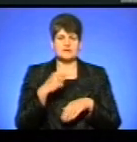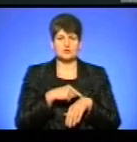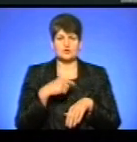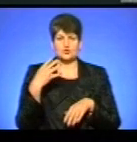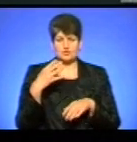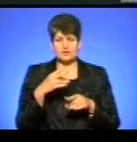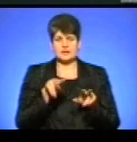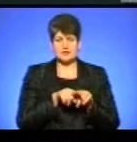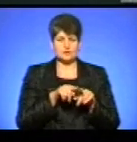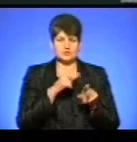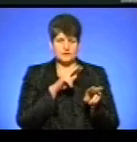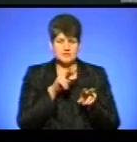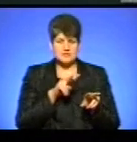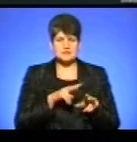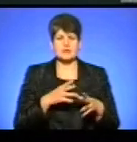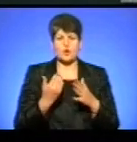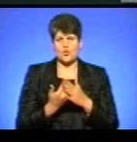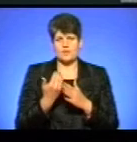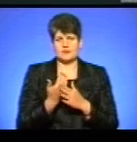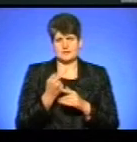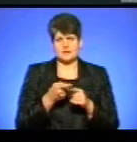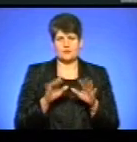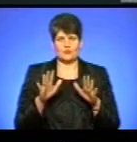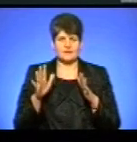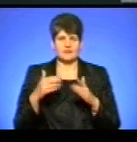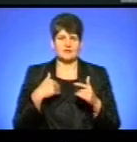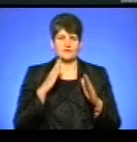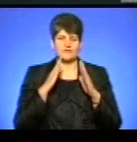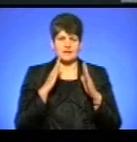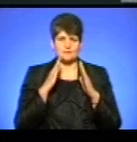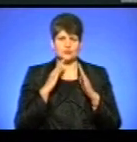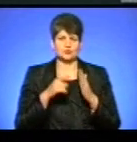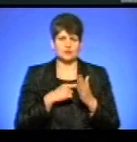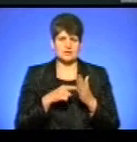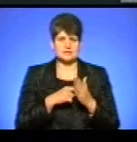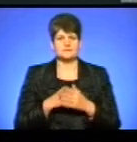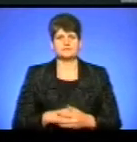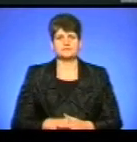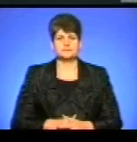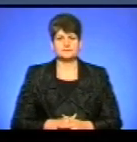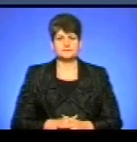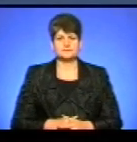Також слідкуйте за оновленнями щодо цієї події на нашій фейсбук-сторінці новини ТТБ обласне радіо.